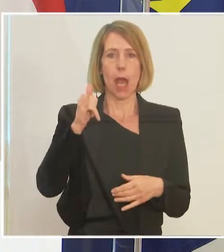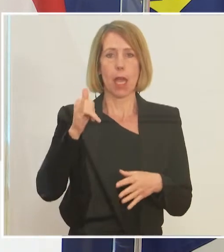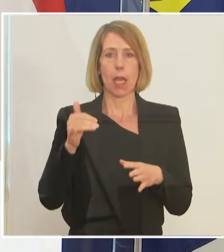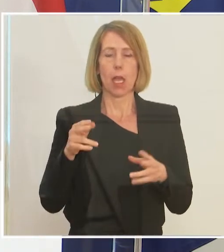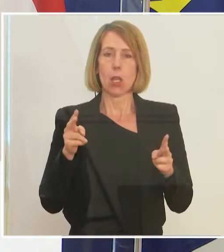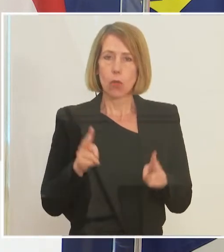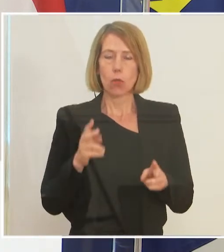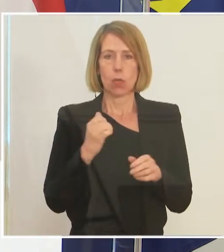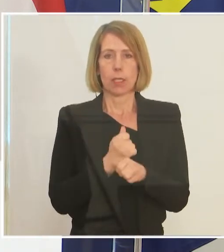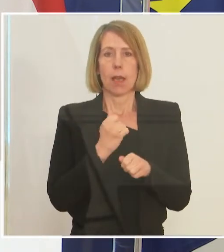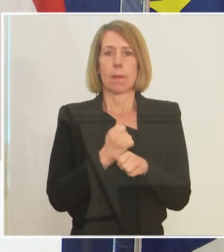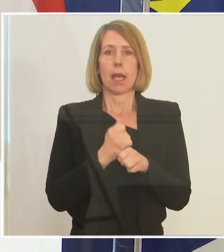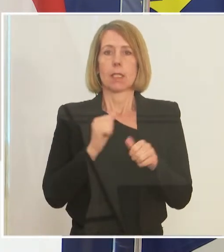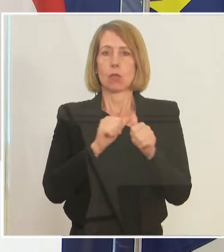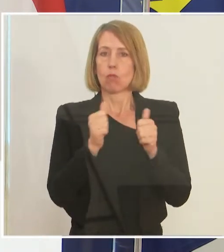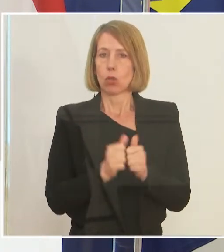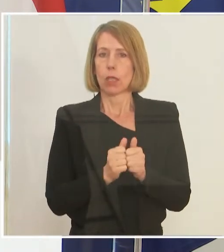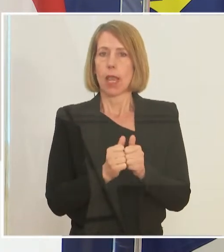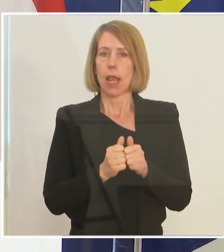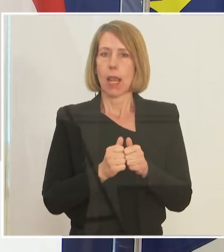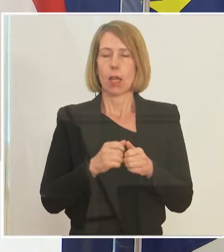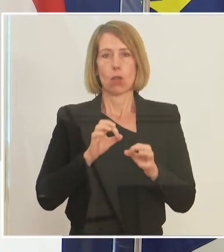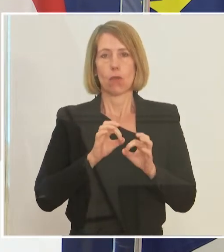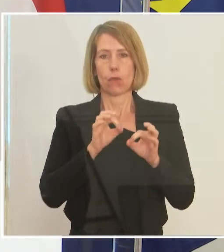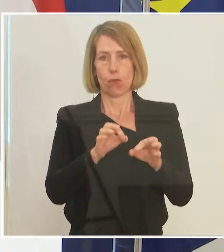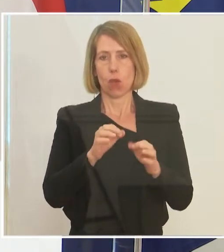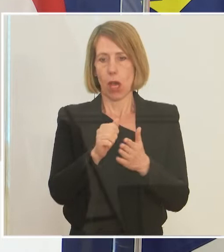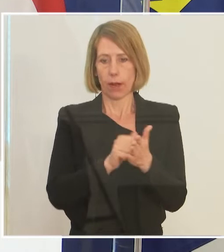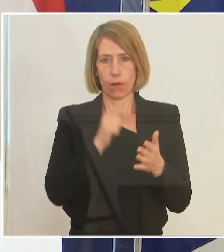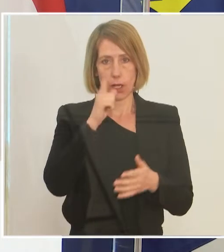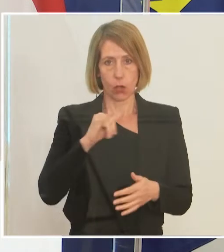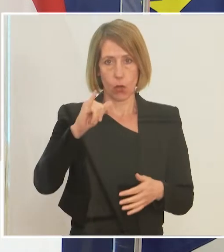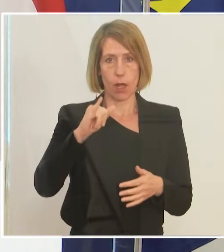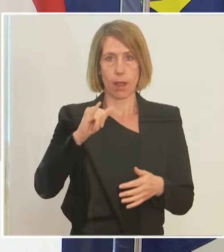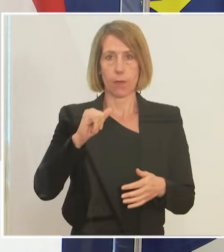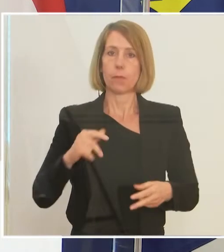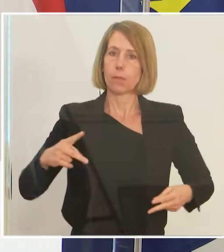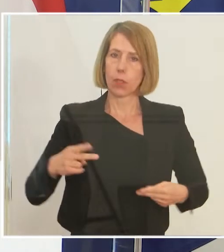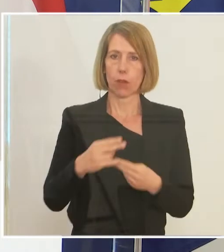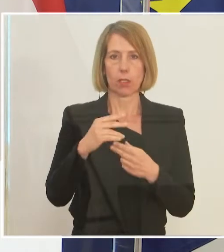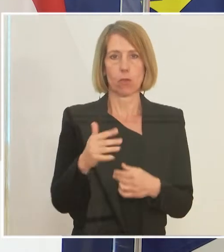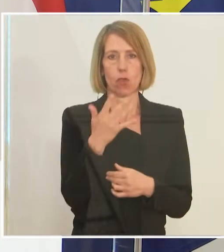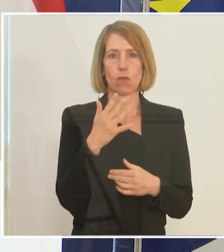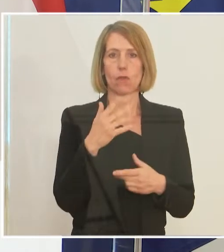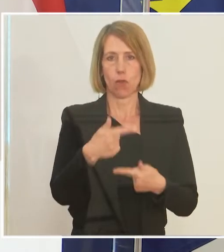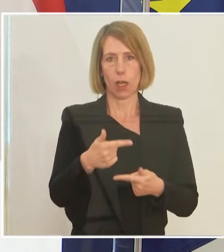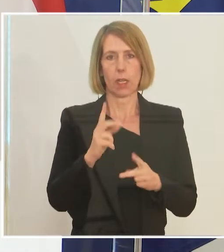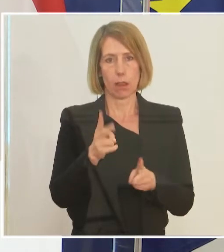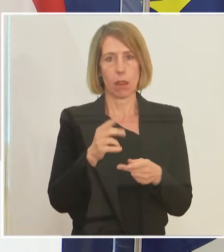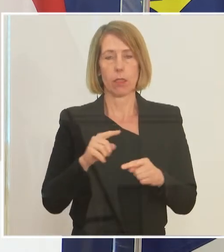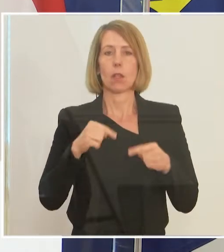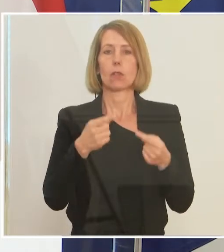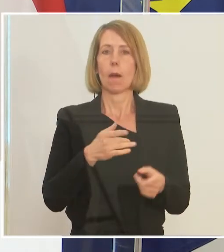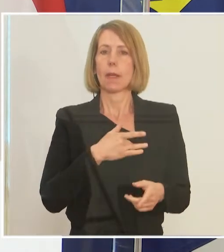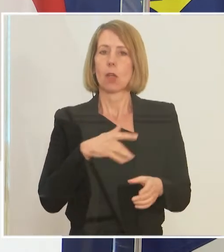Kurzarbeitsmodell für Anfang Juli in der Phase 5 vorzulegen, damit es in den